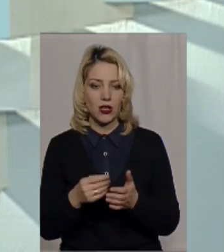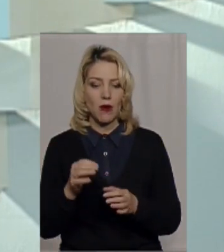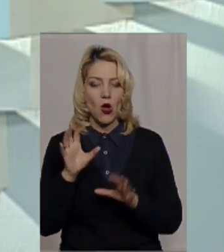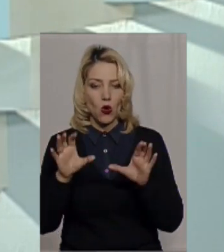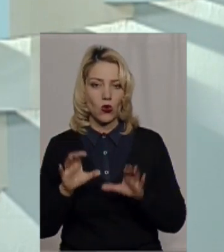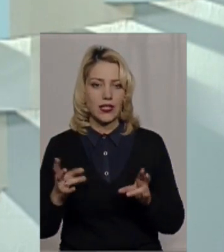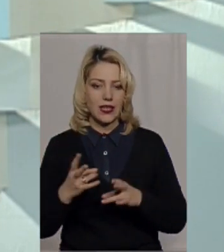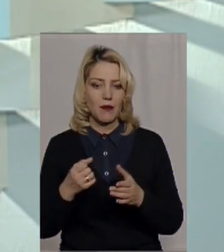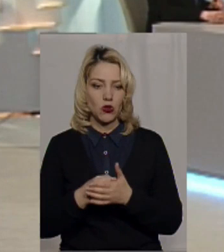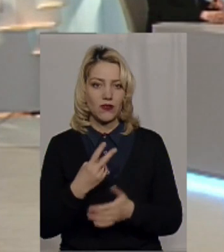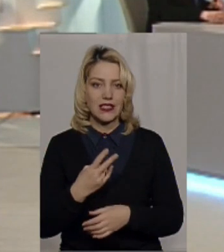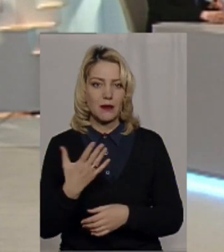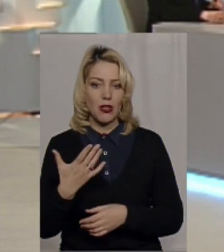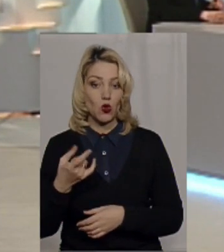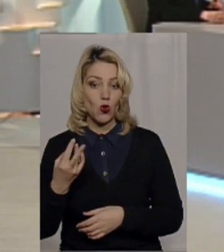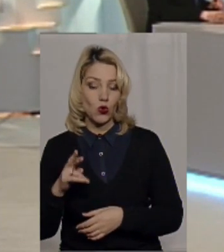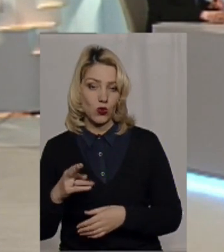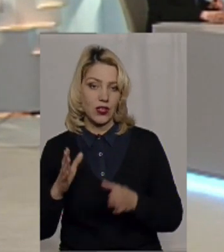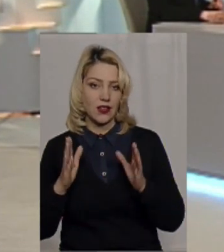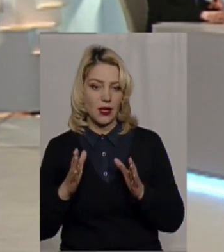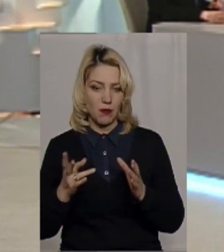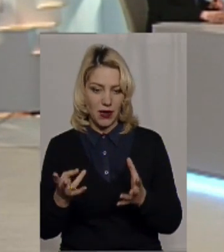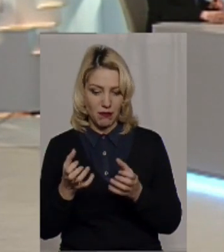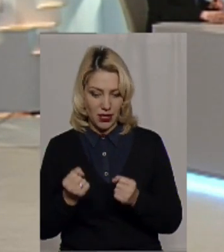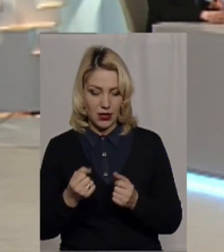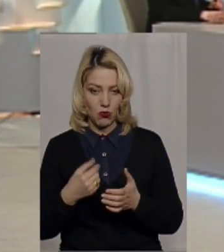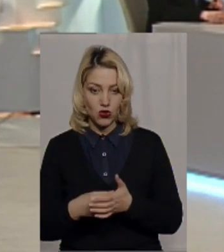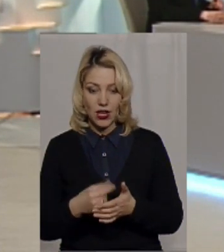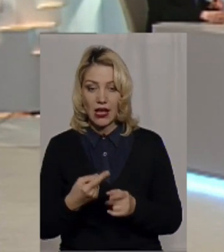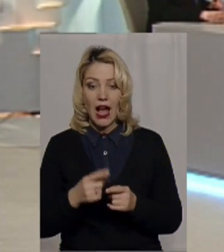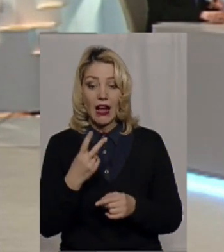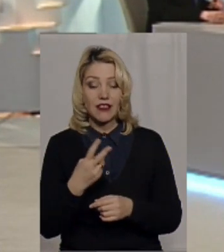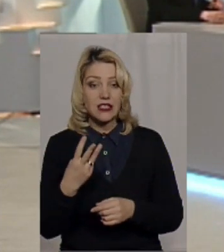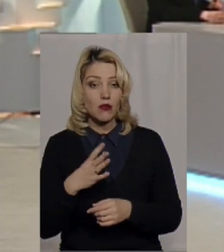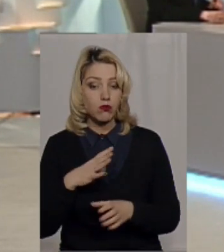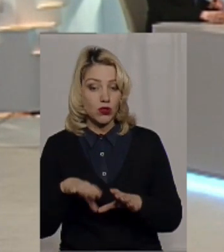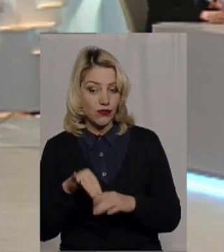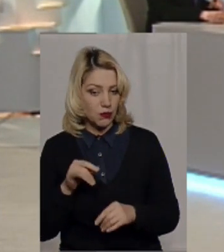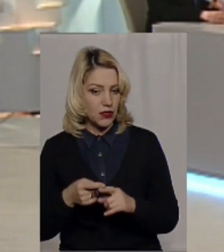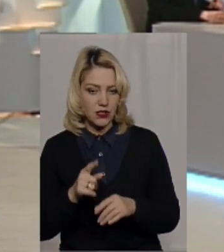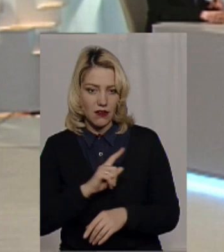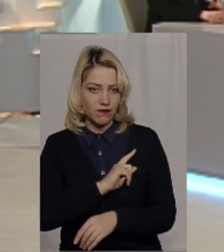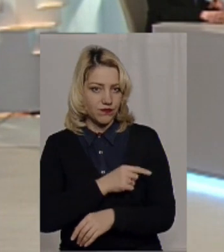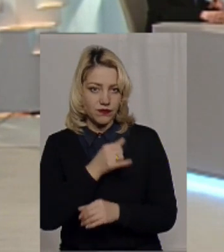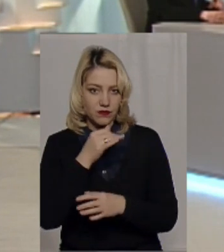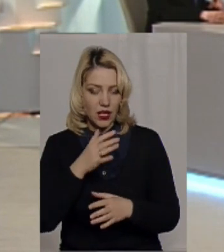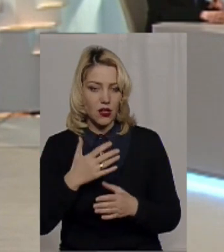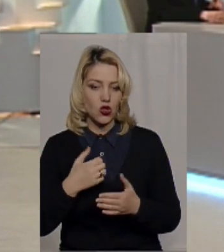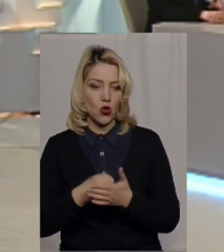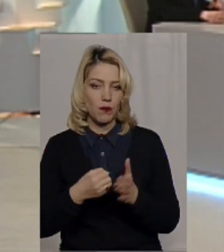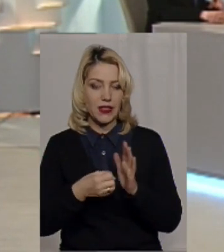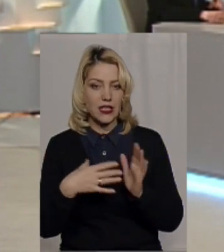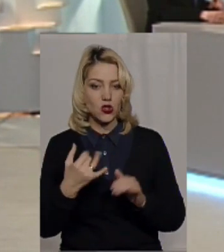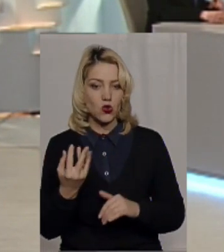25 грудня прийняти бюджетну, а 23 тільки вибори. Тобто, це фізично нереально. Але якщо до 15 січня його не прийняти, то